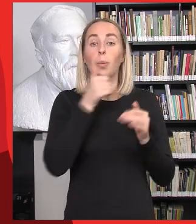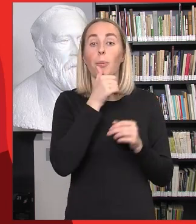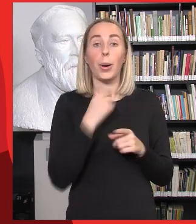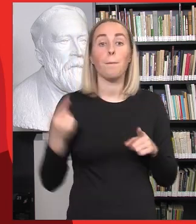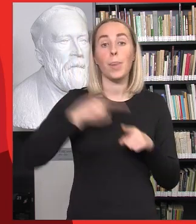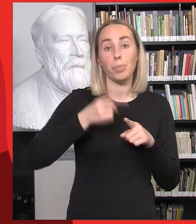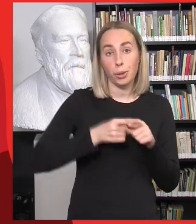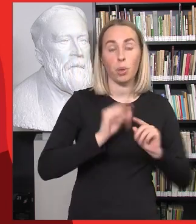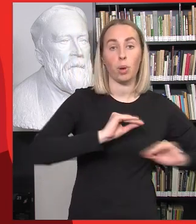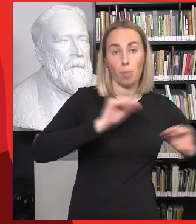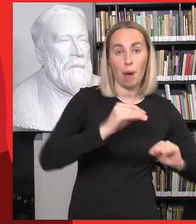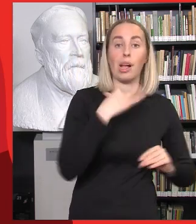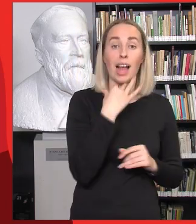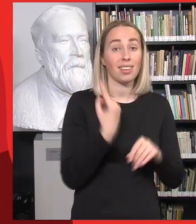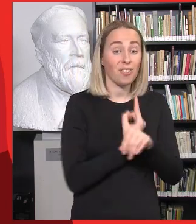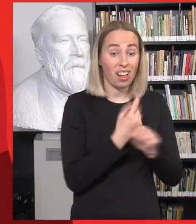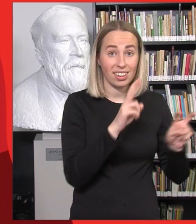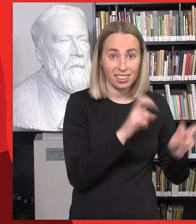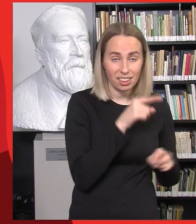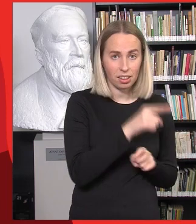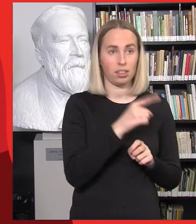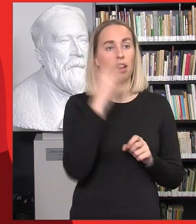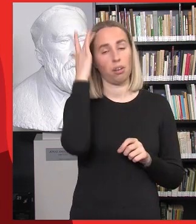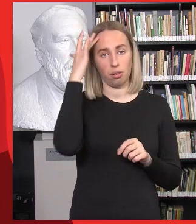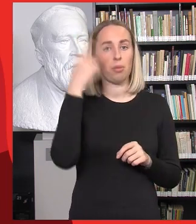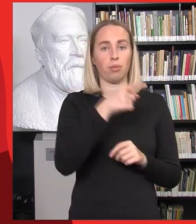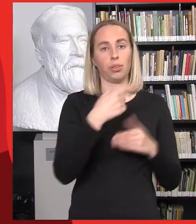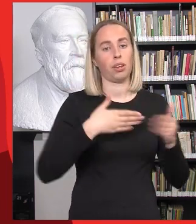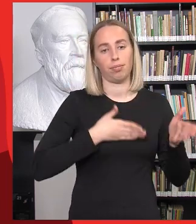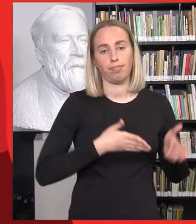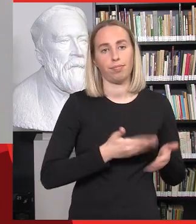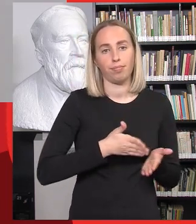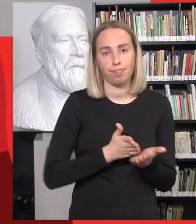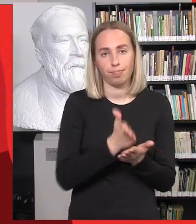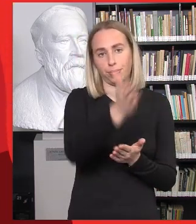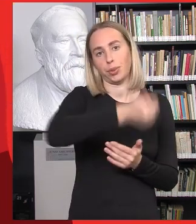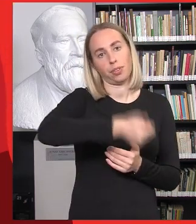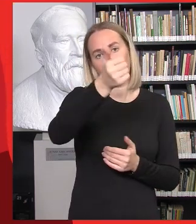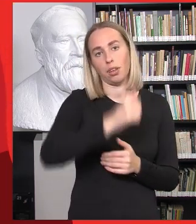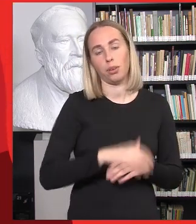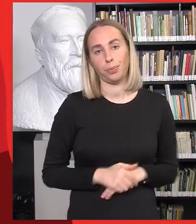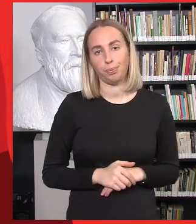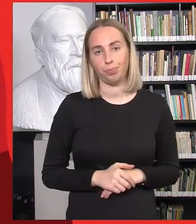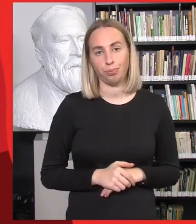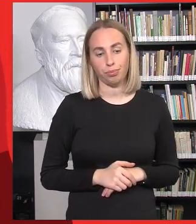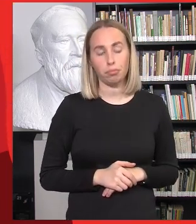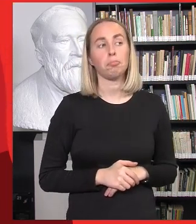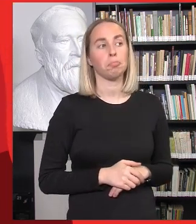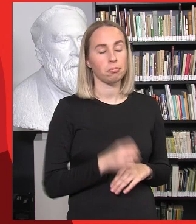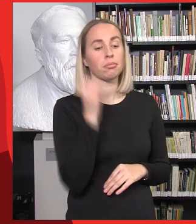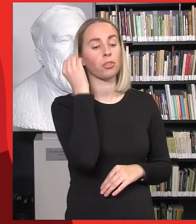klasių valandelis ir taip toliau, tai aš manau, kad judama tikrai gera linkme. Supratau. Na, iš tikrųjų,